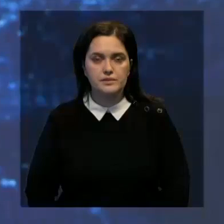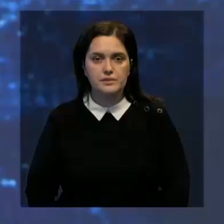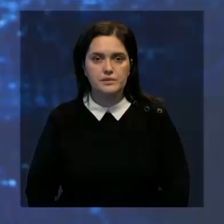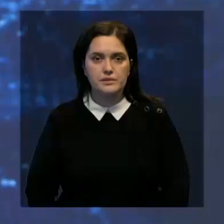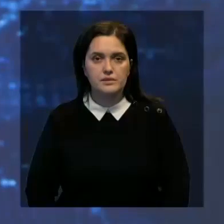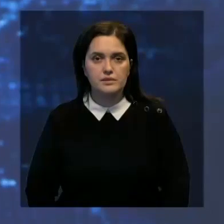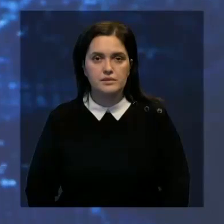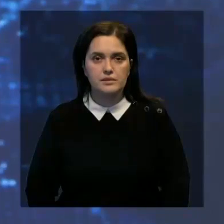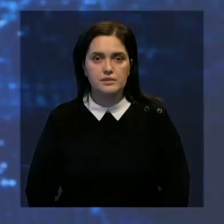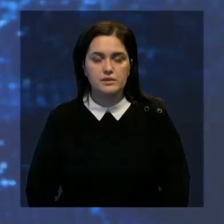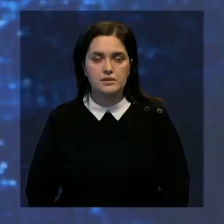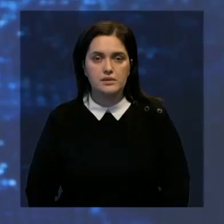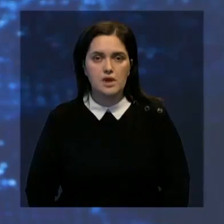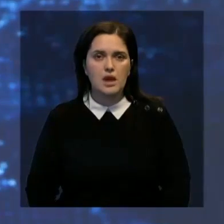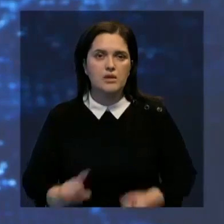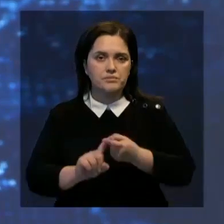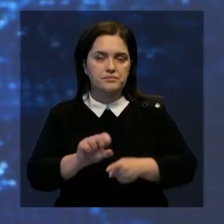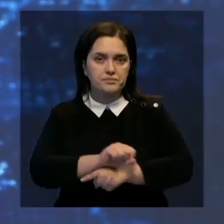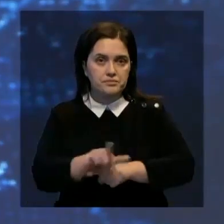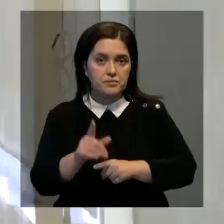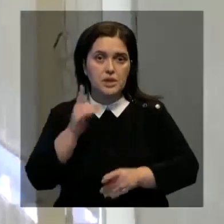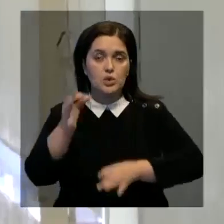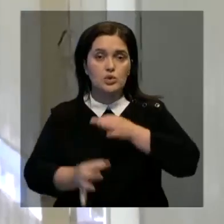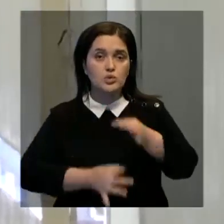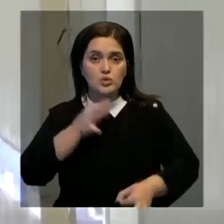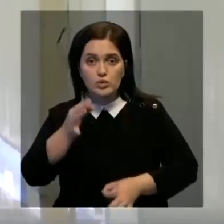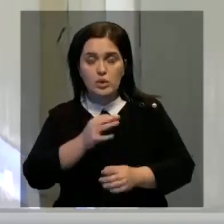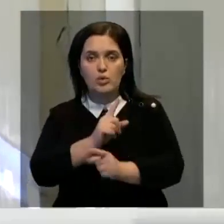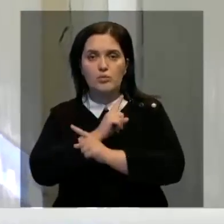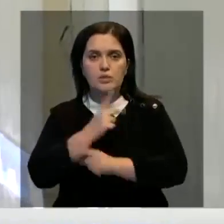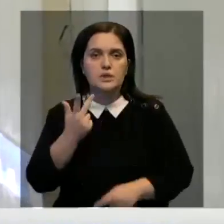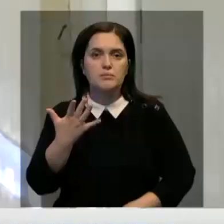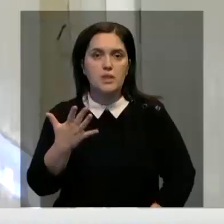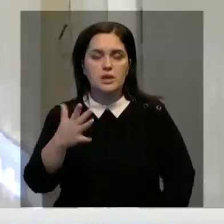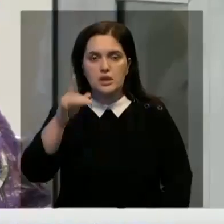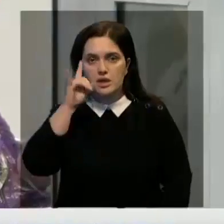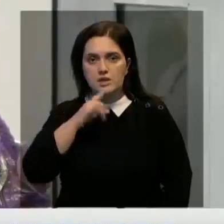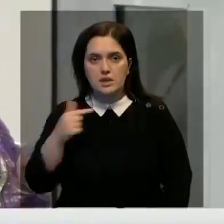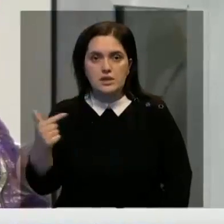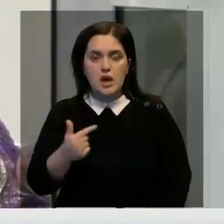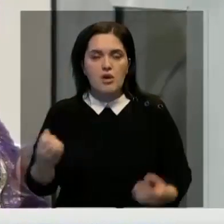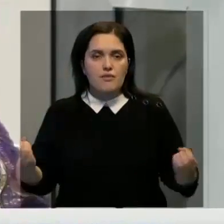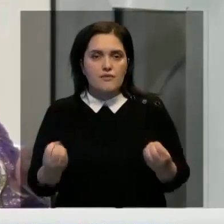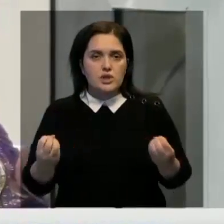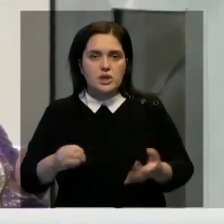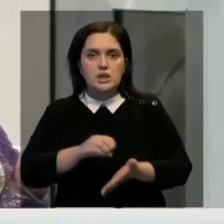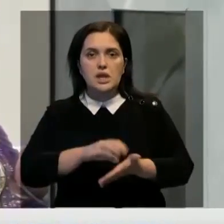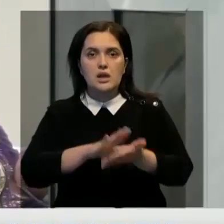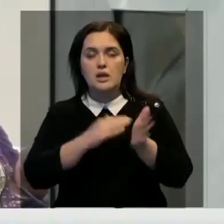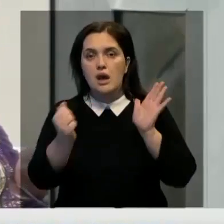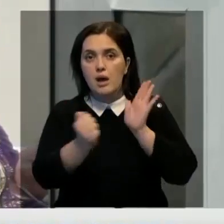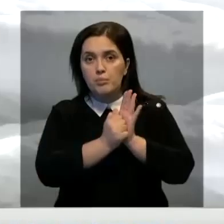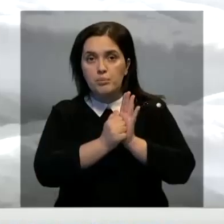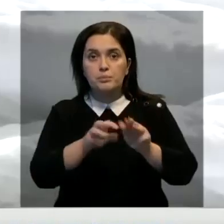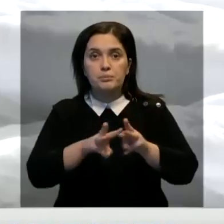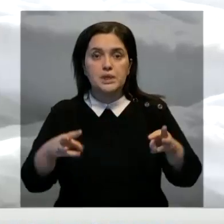Про эпид-ситуацию. За сутки жертвами ковид и пневмонии стали еще 35 казахстанцев. Свежие данные опубликовал Минздрав.